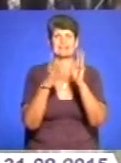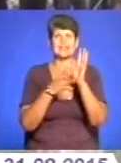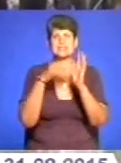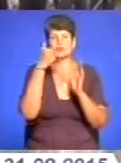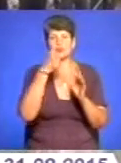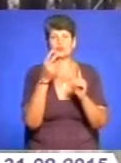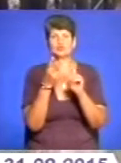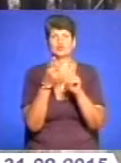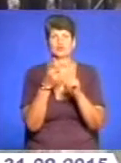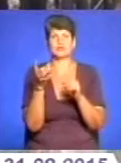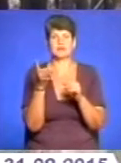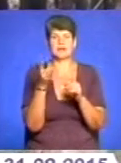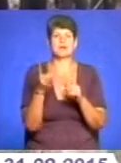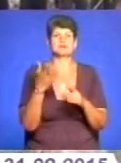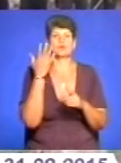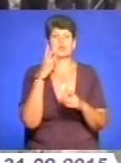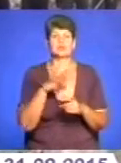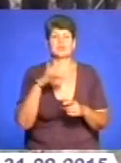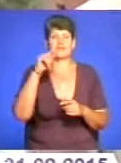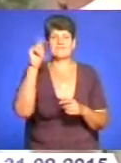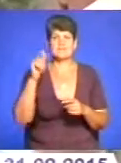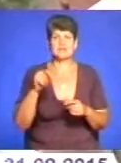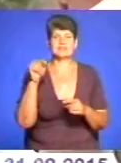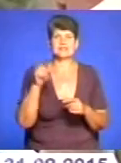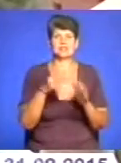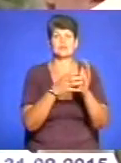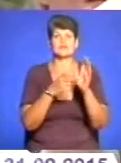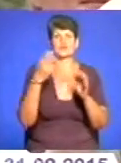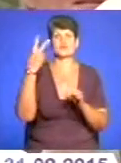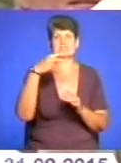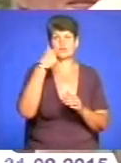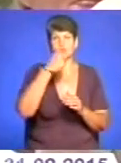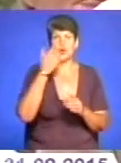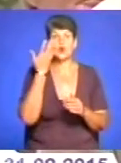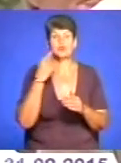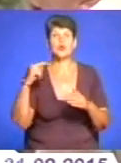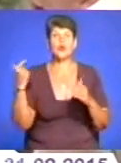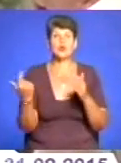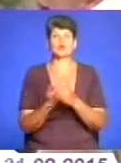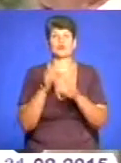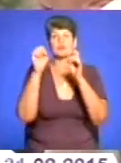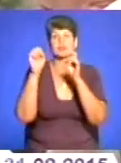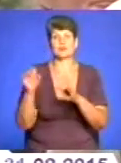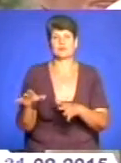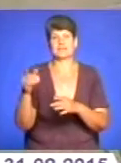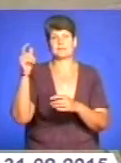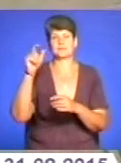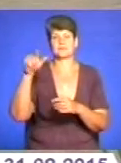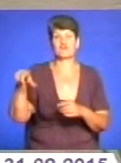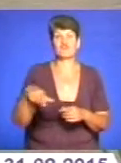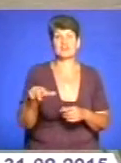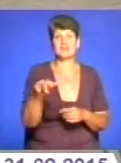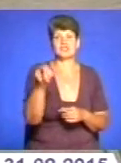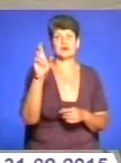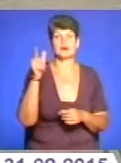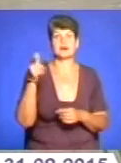в друге – у ході війни з більшовиками 1920 року, коли його знову вкинули у річку Гнізну. Згодом пам